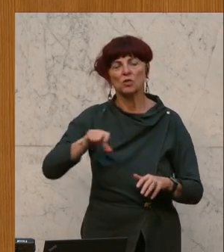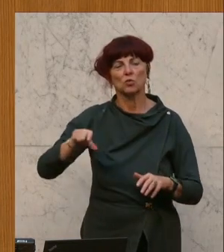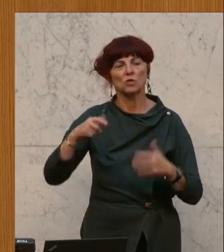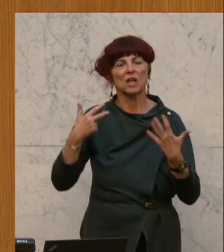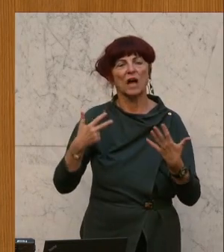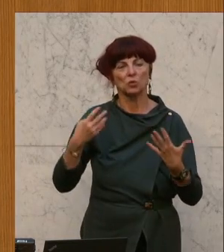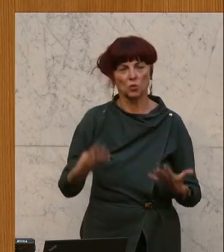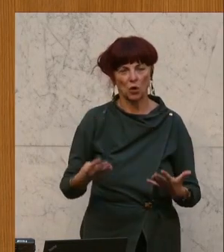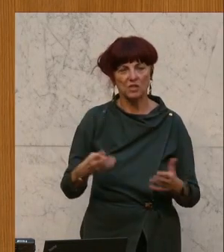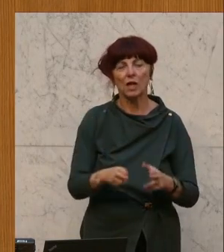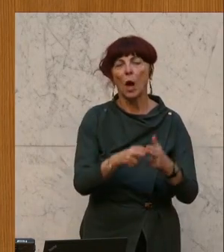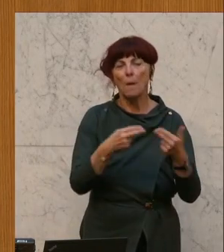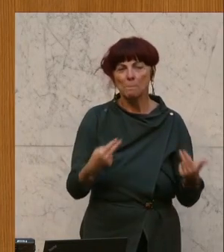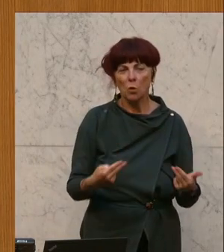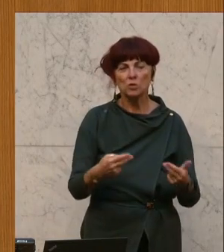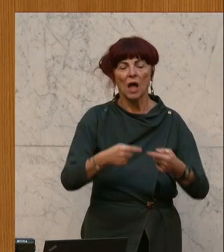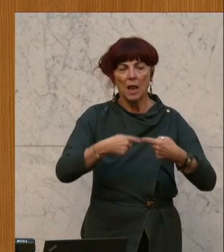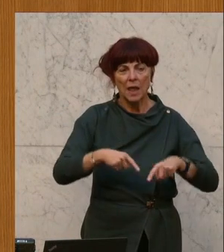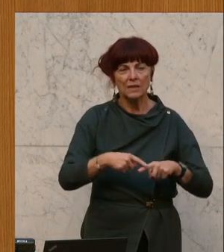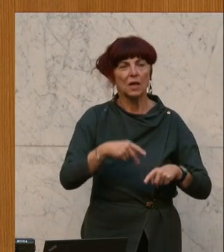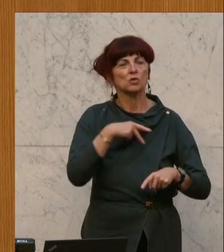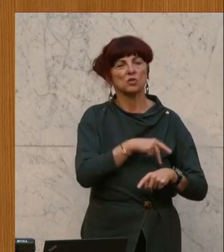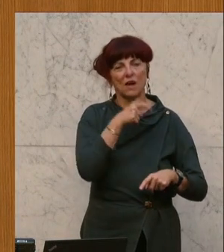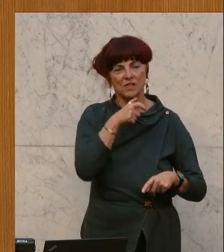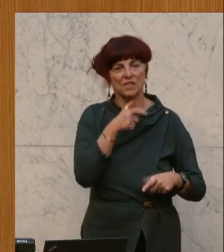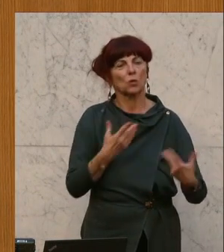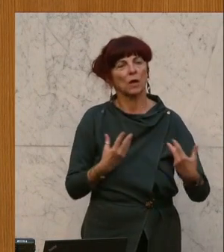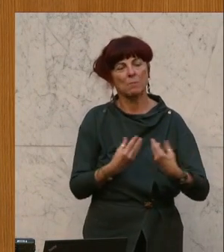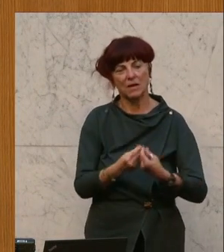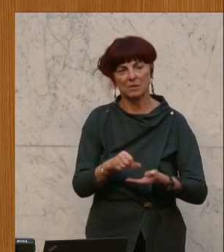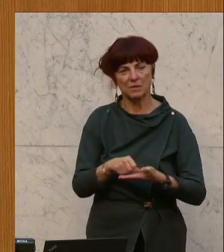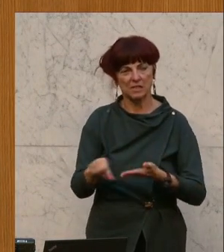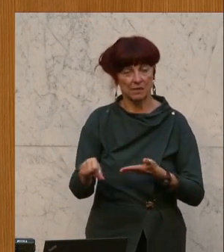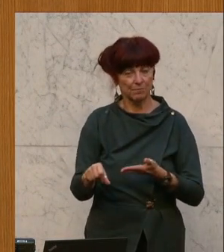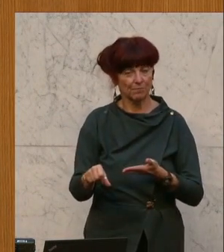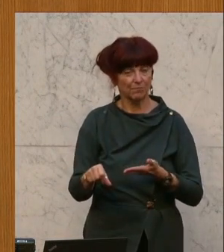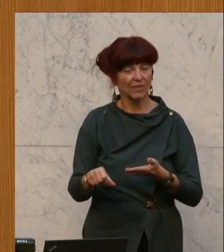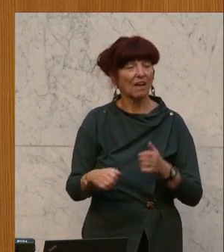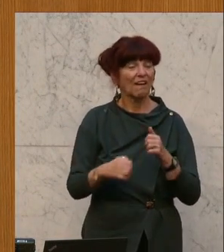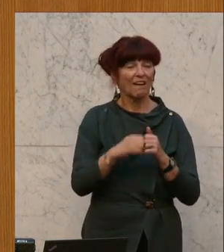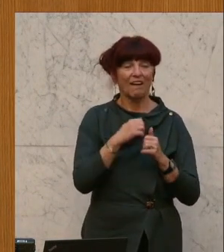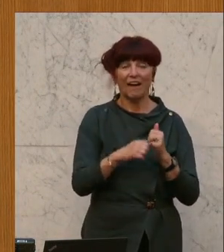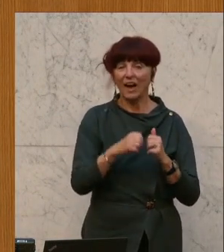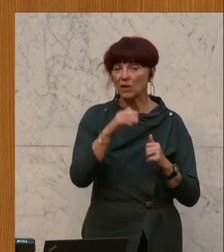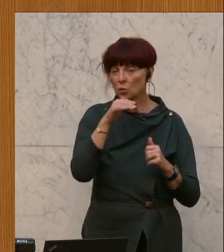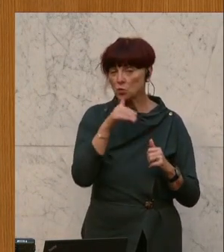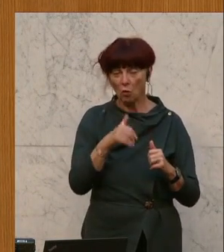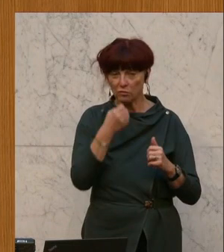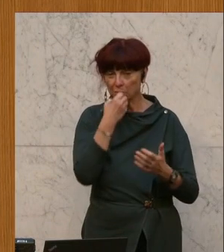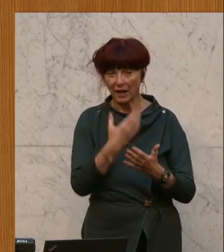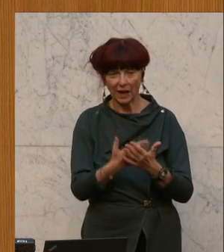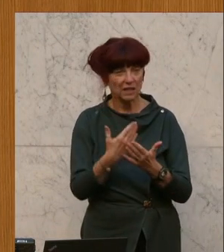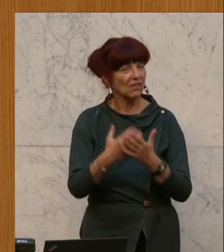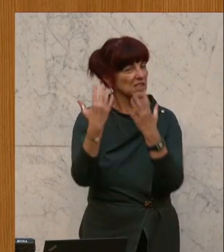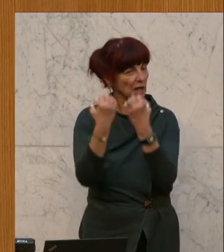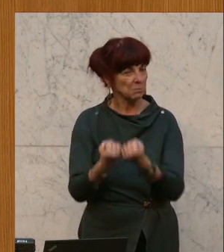vom Bund, Ländern und Sozialversicherungen finanziert. Was ist das Resümee aus dem Rechnungshofbericht bzw. Diskussion und Prävention?